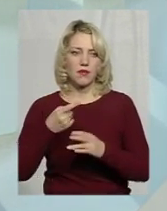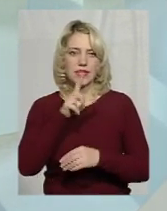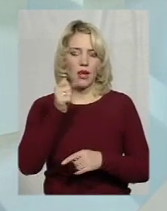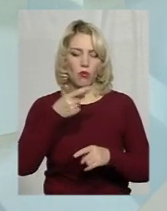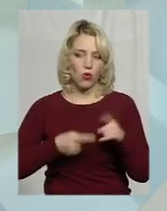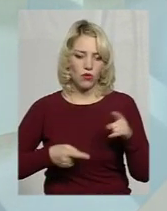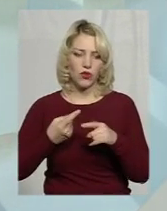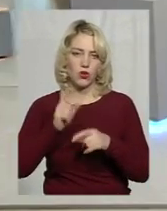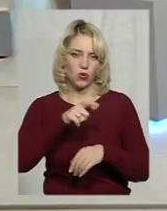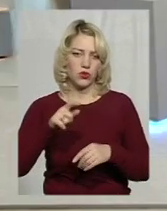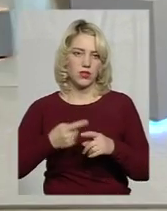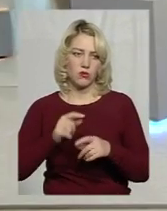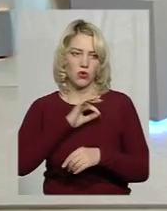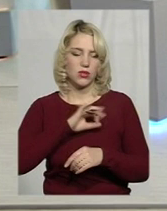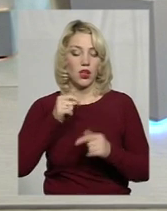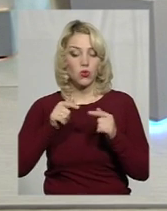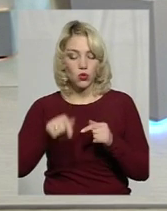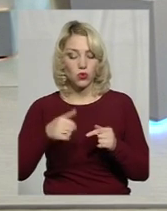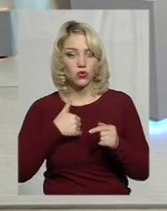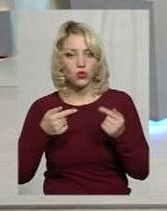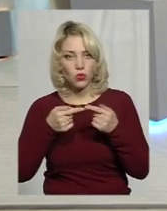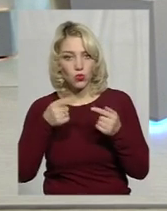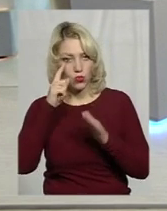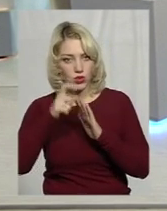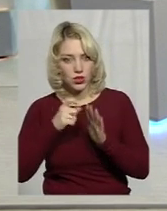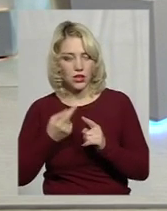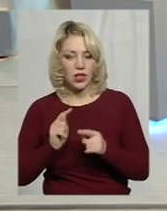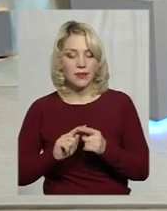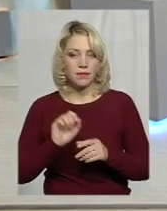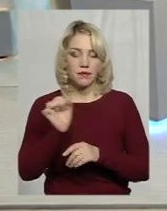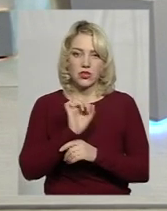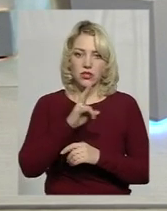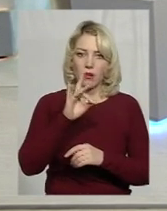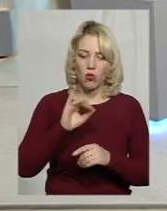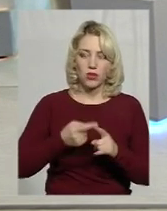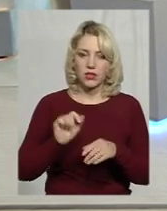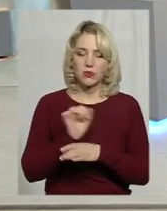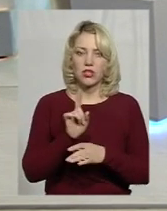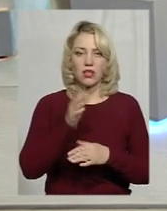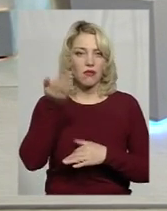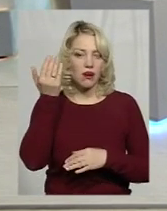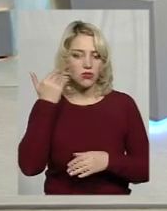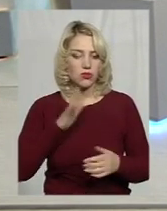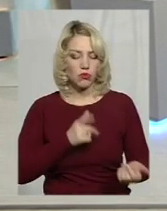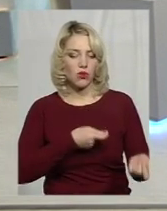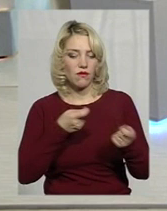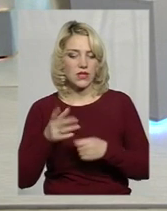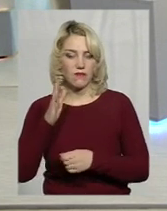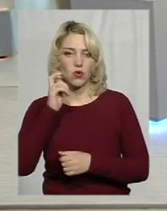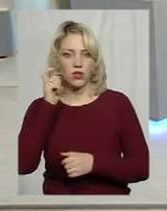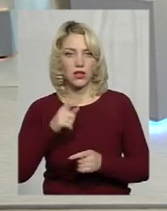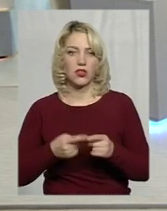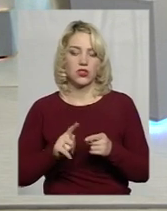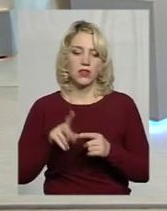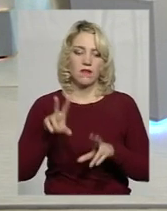повинно, і користуються. А от тут одразу хочеться уточнити. Йдеться про ті автівки, які вже раніше везені в Україну. Чи рахуєте ті,